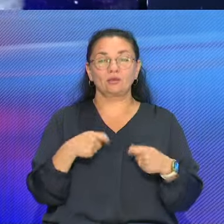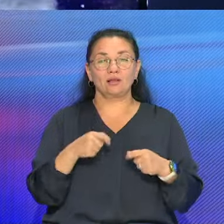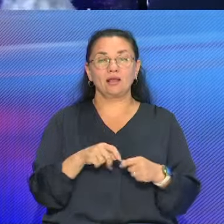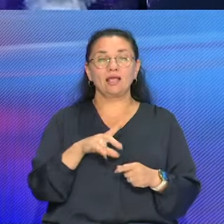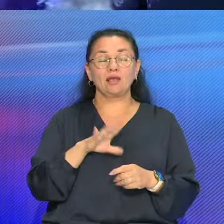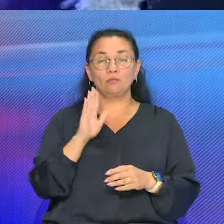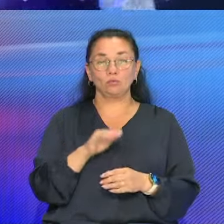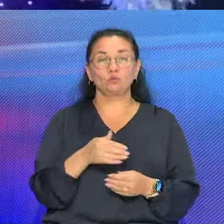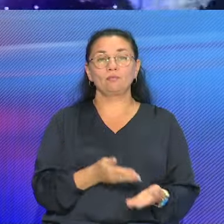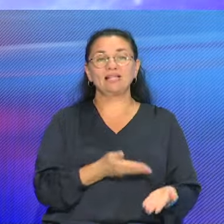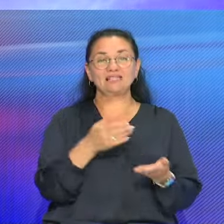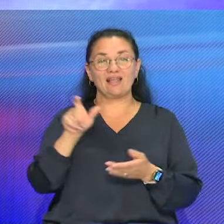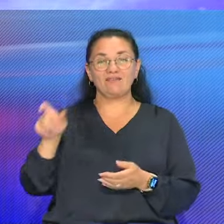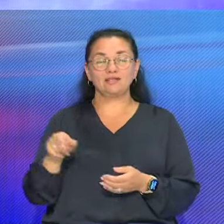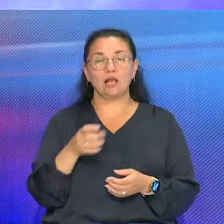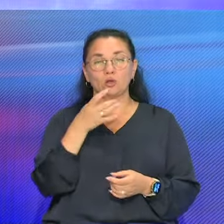Адгрозюшини.